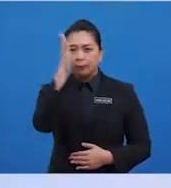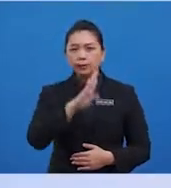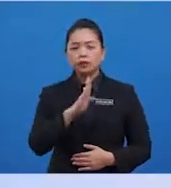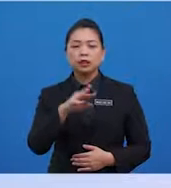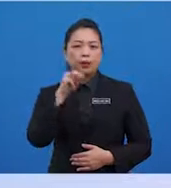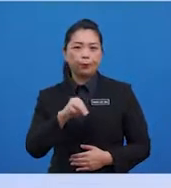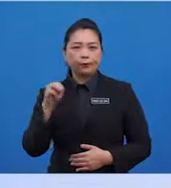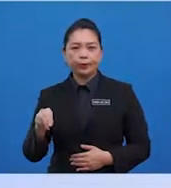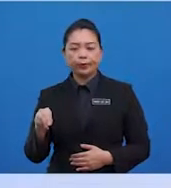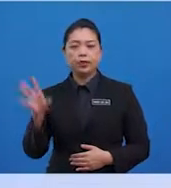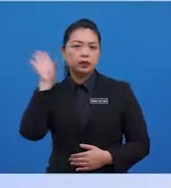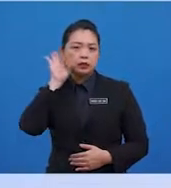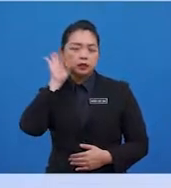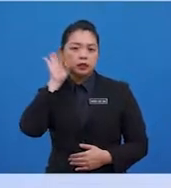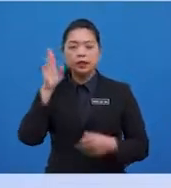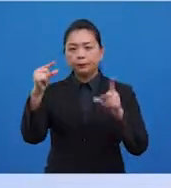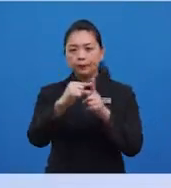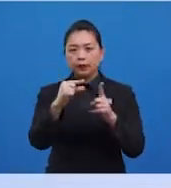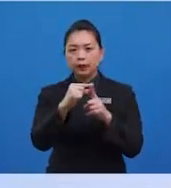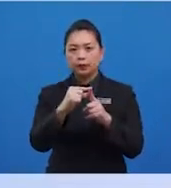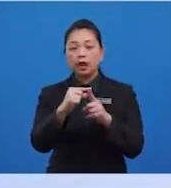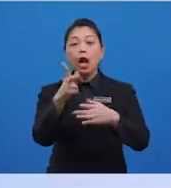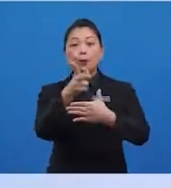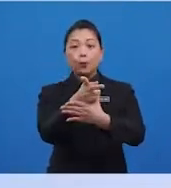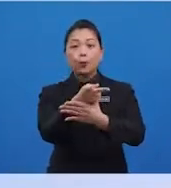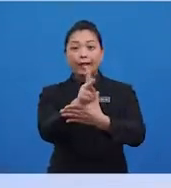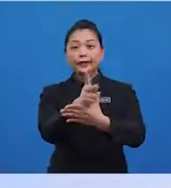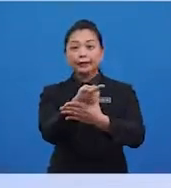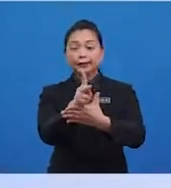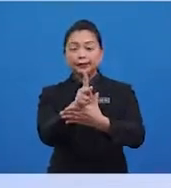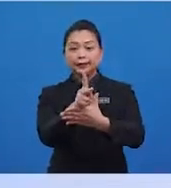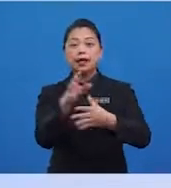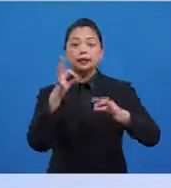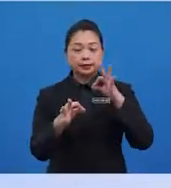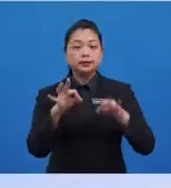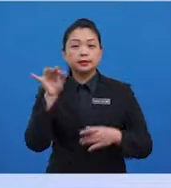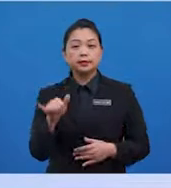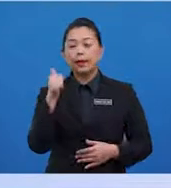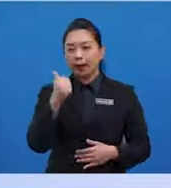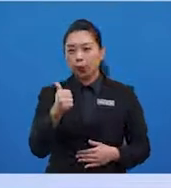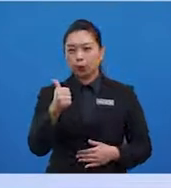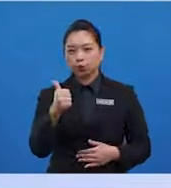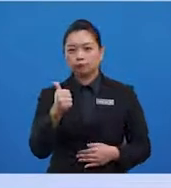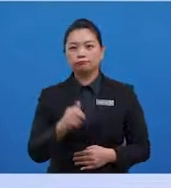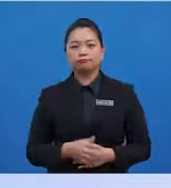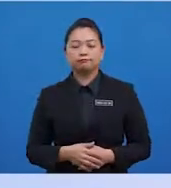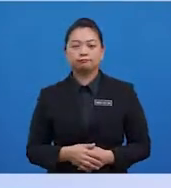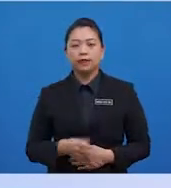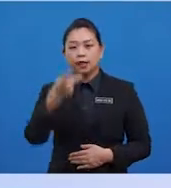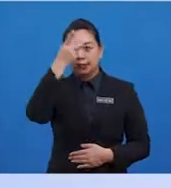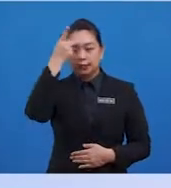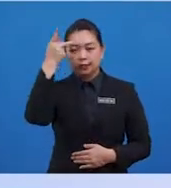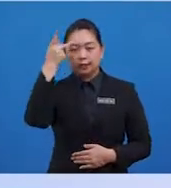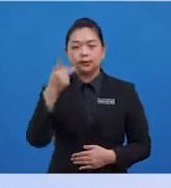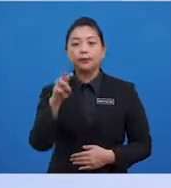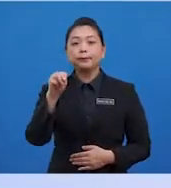murid-murid dengar perkataan purata jika ia bagus sekali kerana